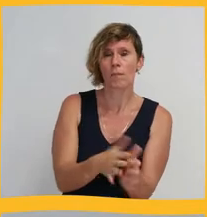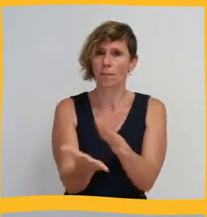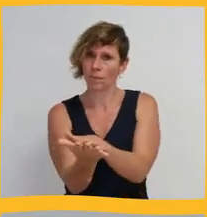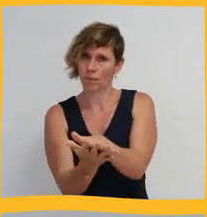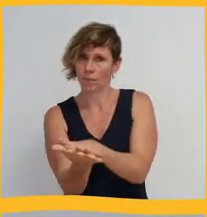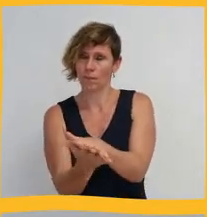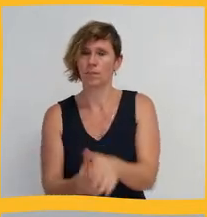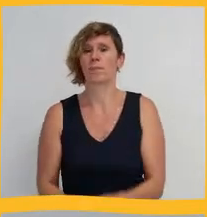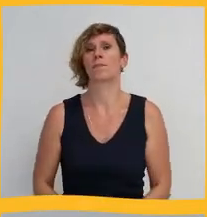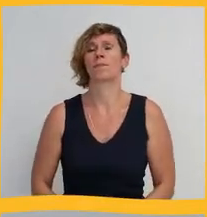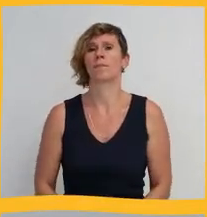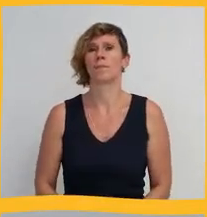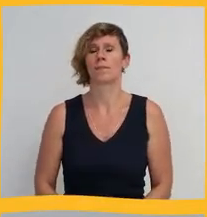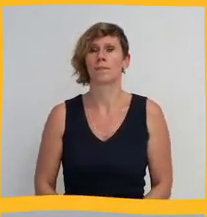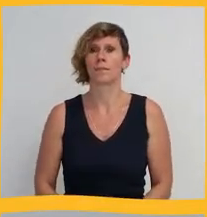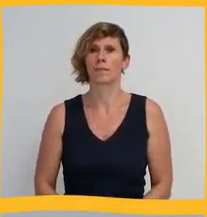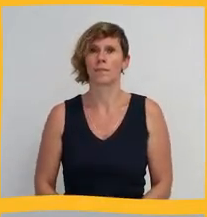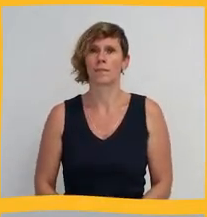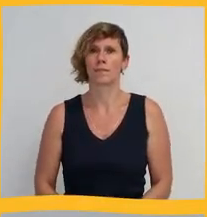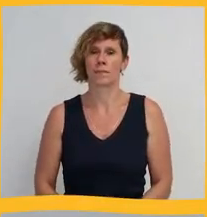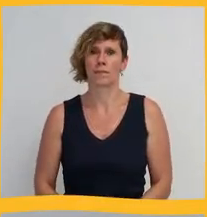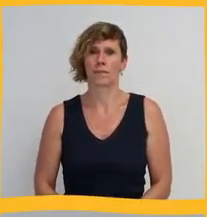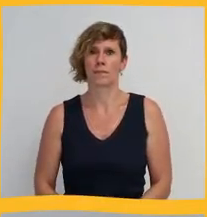Puis les paumes contre le dos des mains.